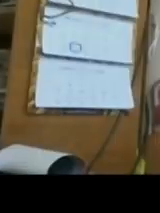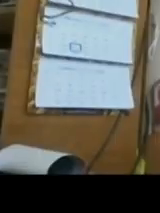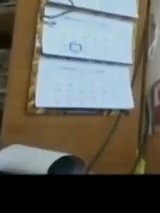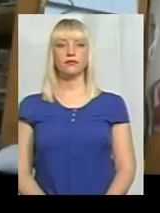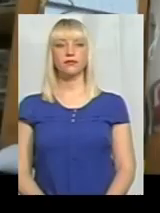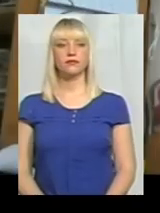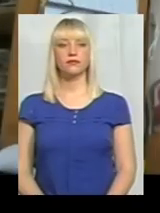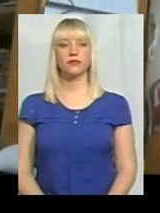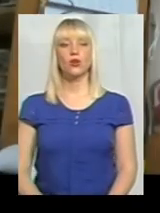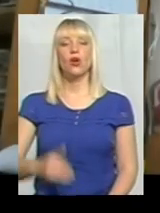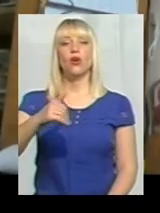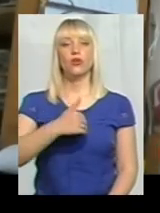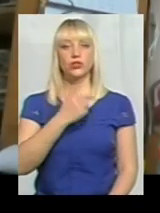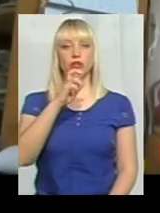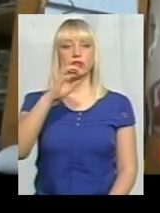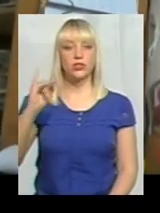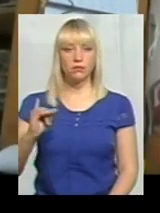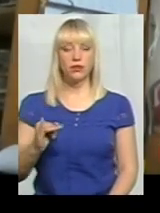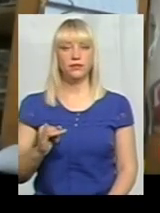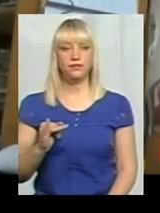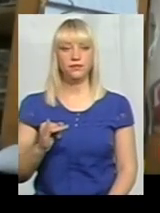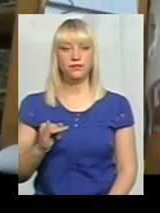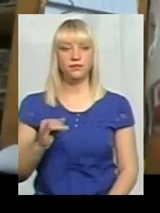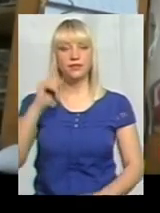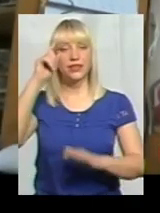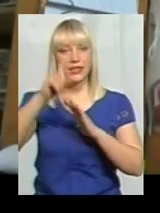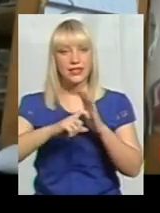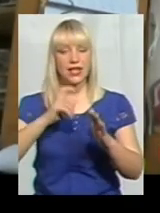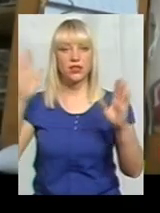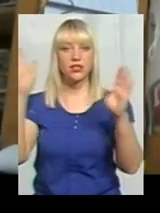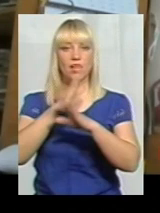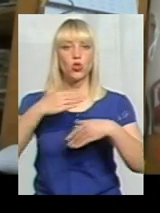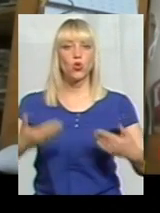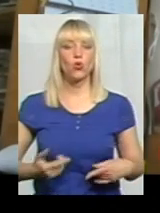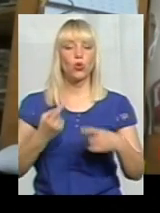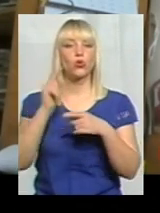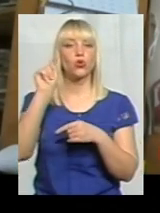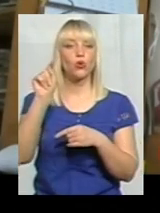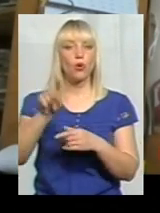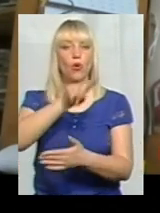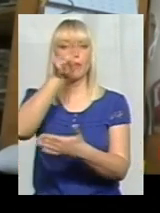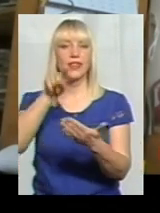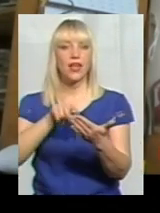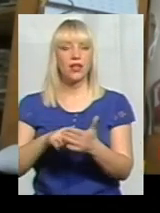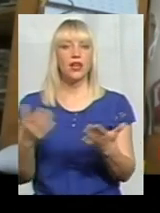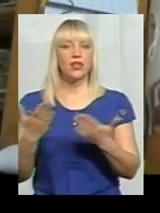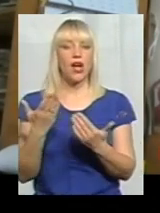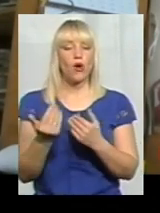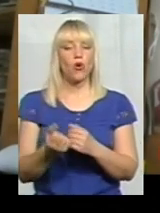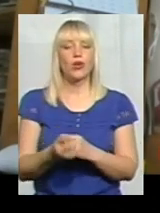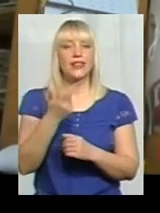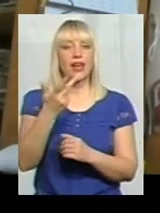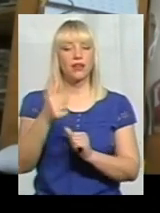І хотілося б дізнатися в долю того питання, яке декілька років тому назад